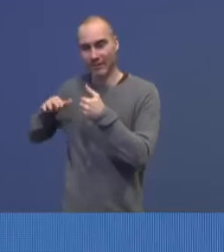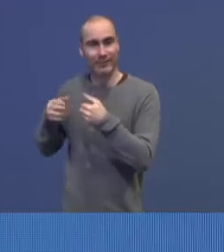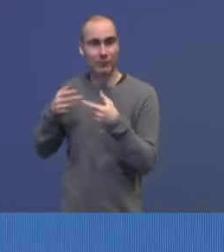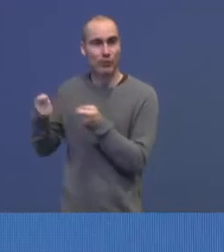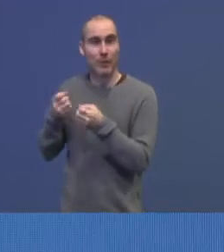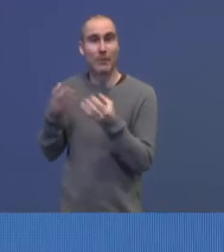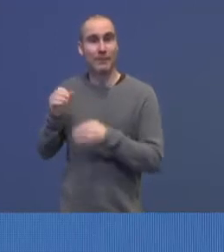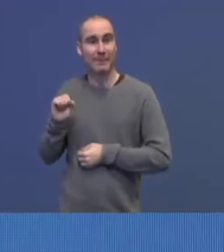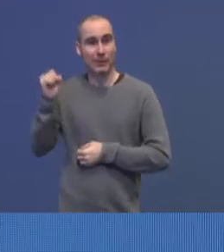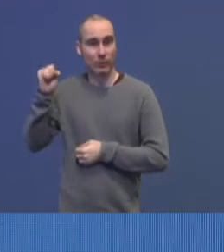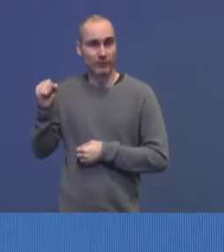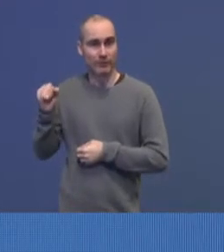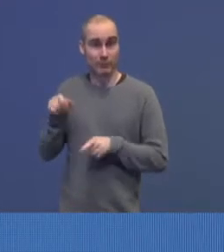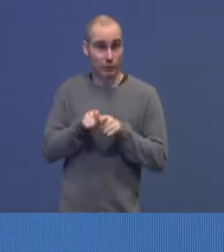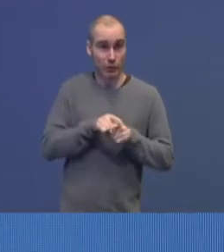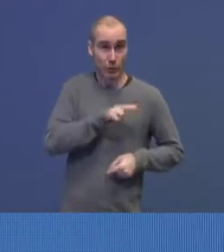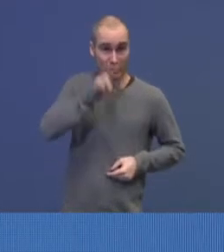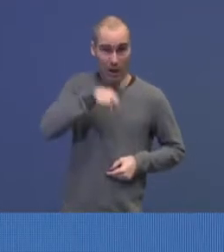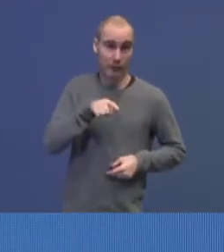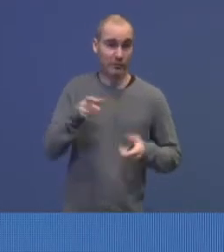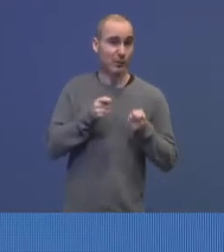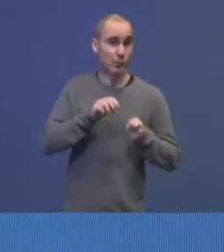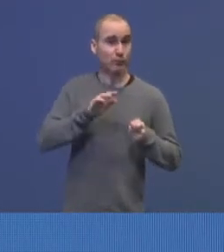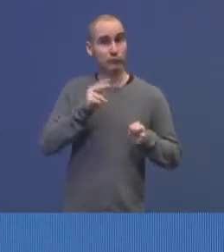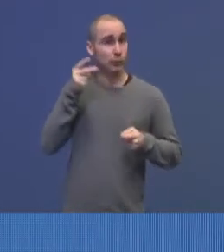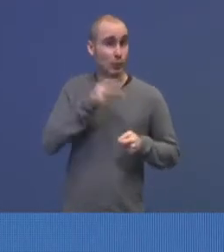Betyr det at Norge for eksempel kan ta imot 200 000?